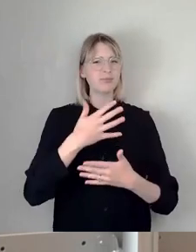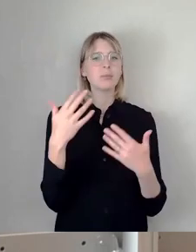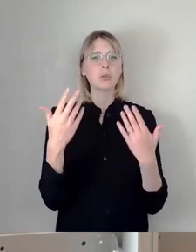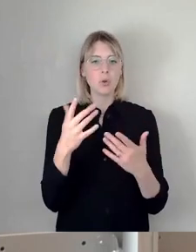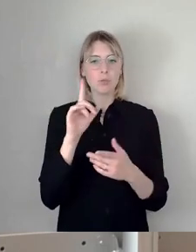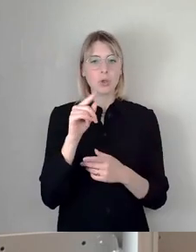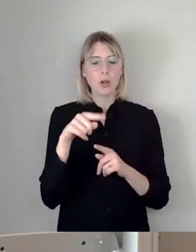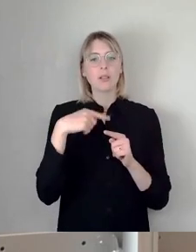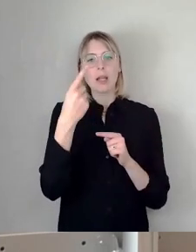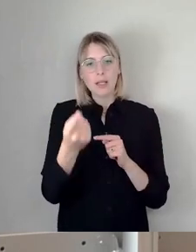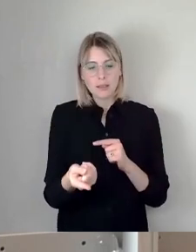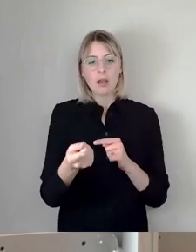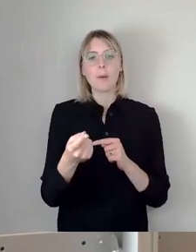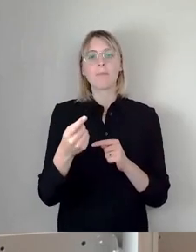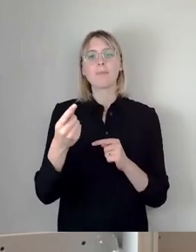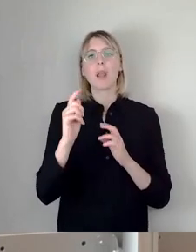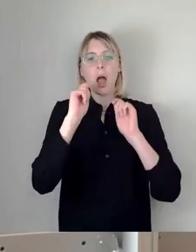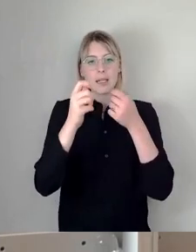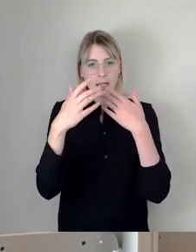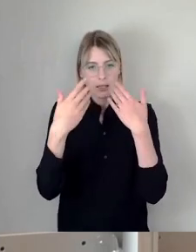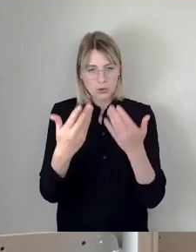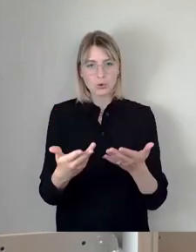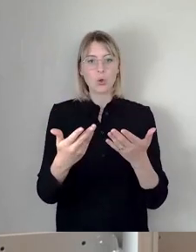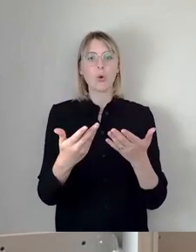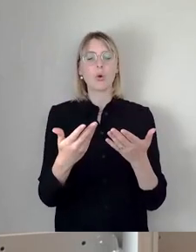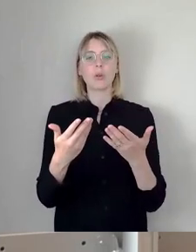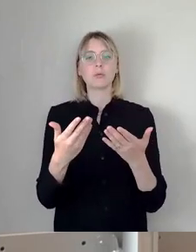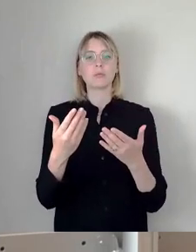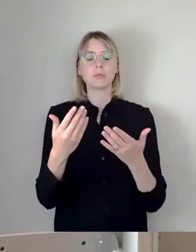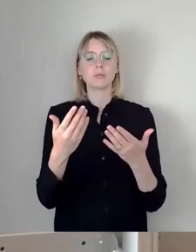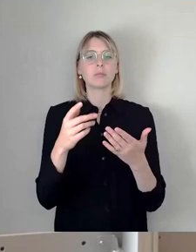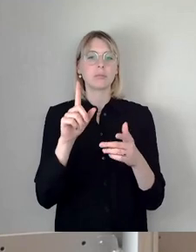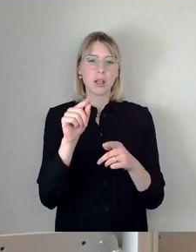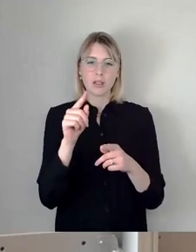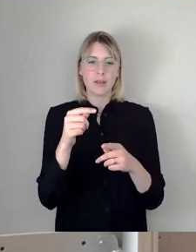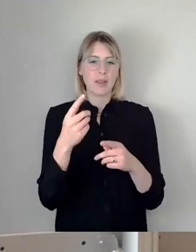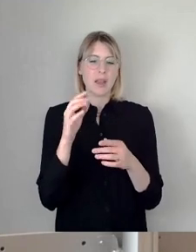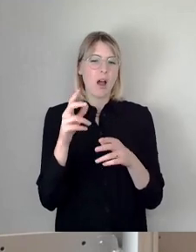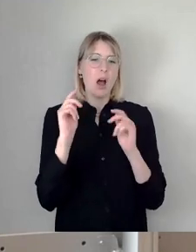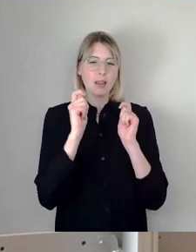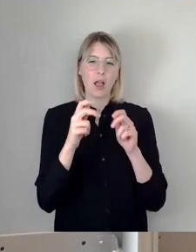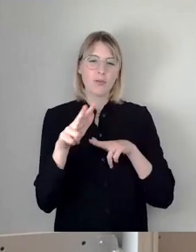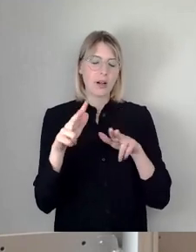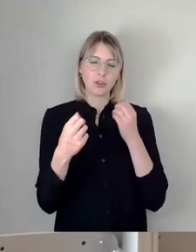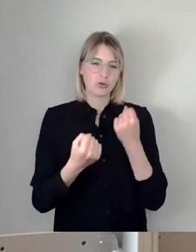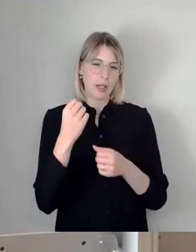so geschrieben werden von neun Fraktionen, ist es verständlich, dass es aus einer erfahrenen Verwaltung so kommt, ist schwierig. In Punkt 1 soll